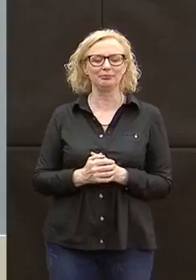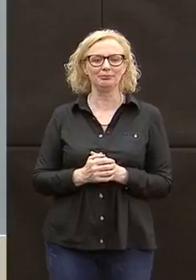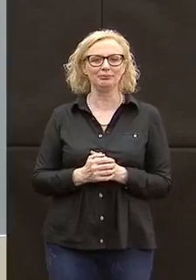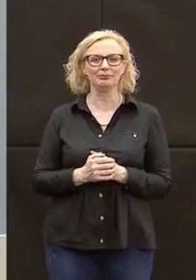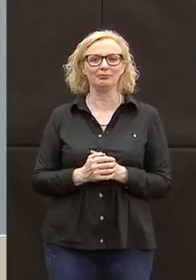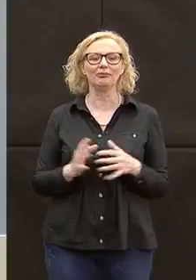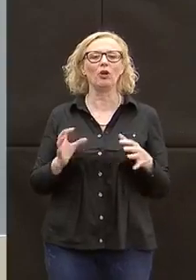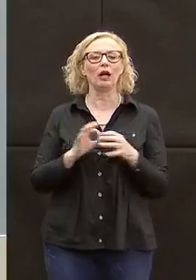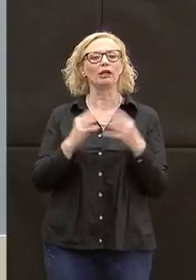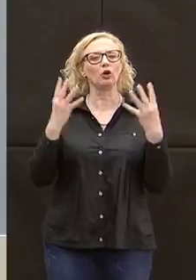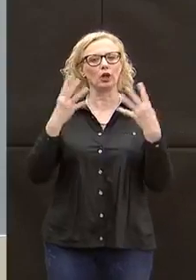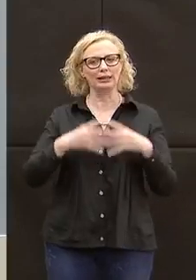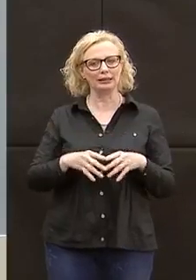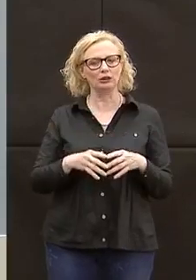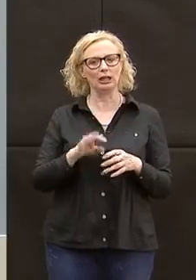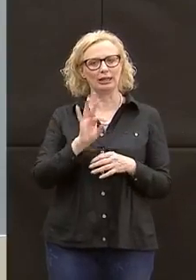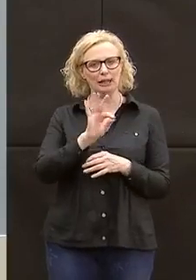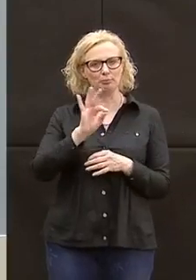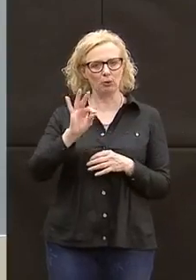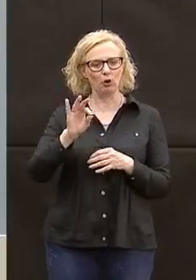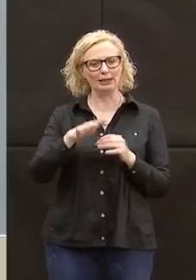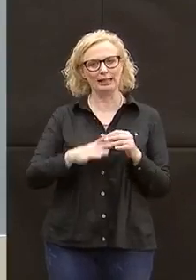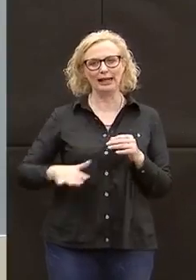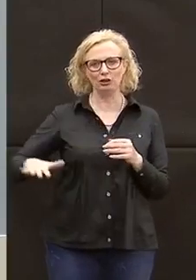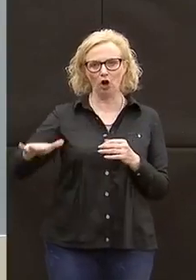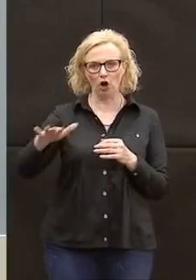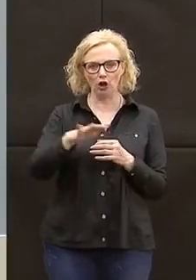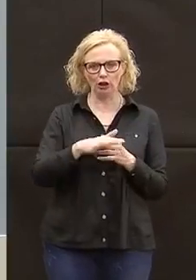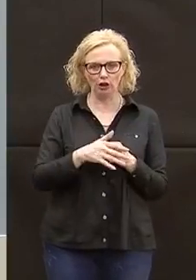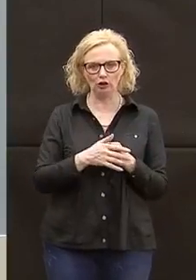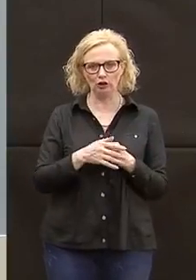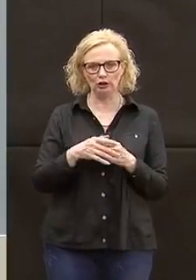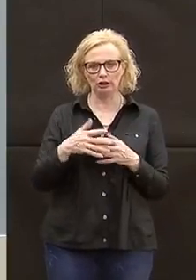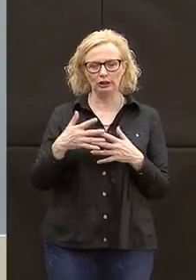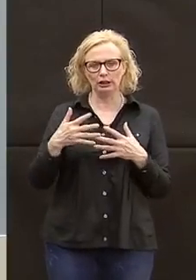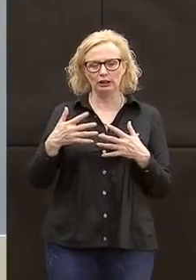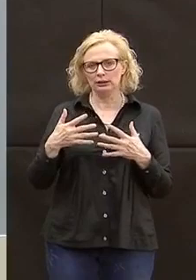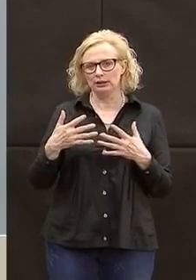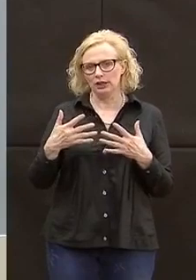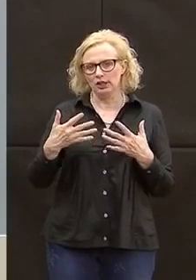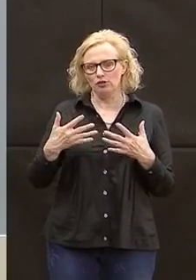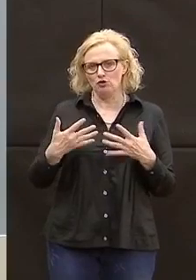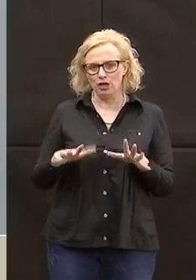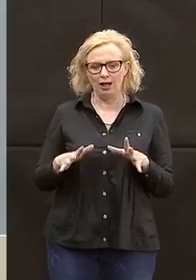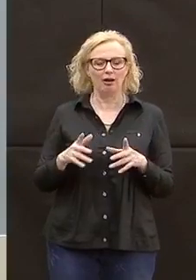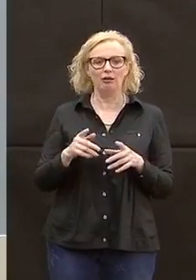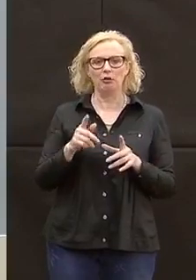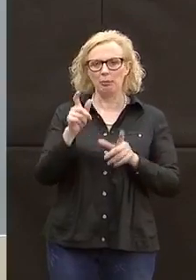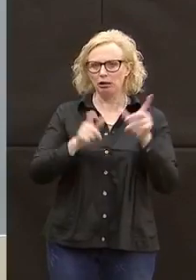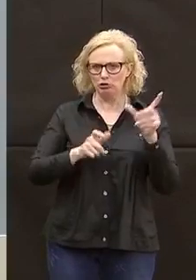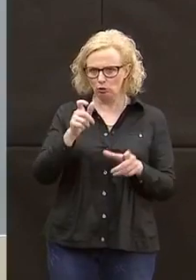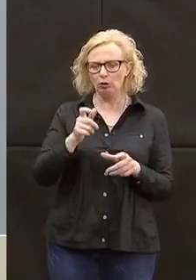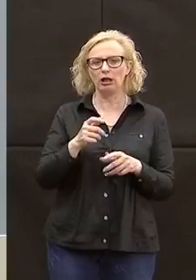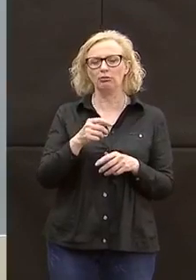Quanto riguarda l'organizzazione dei tamponi sul territorio, oltre a quelli che appunto necessitano di essere